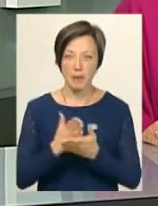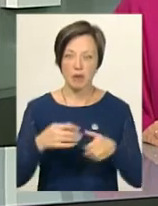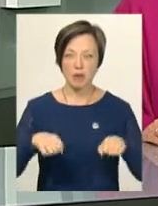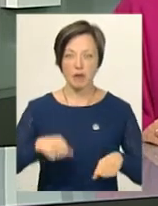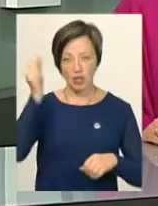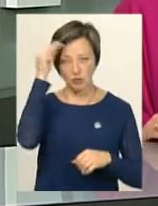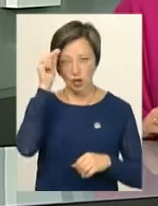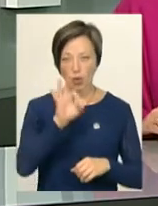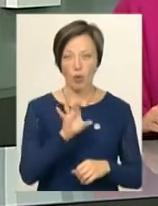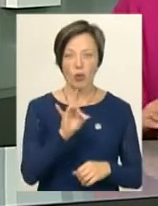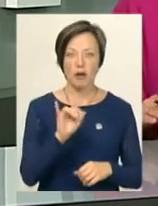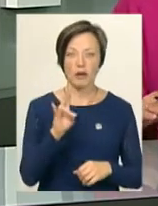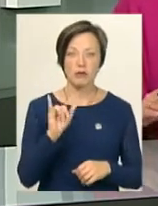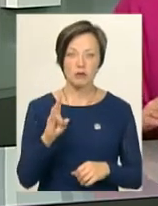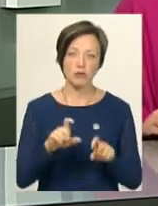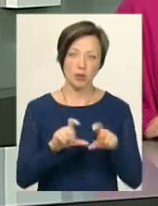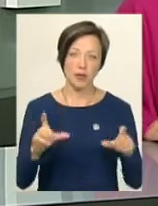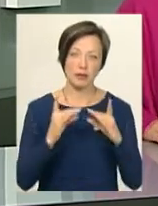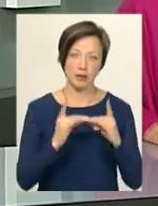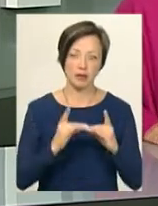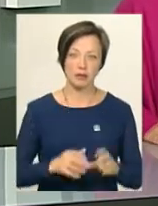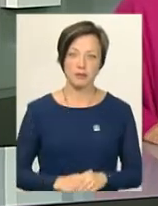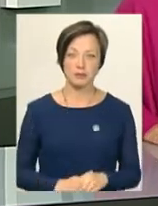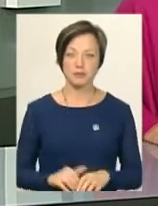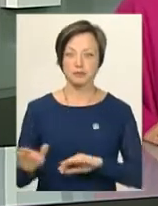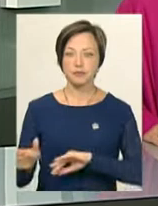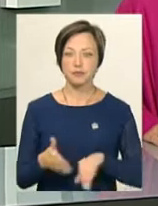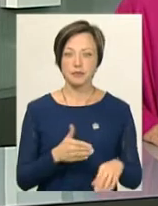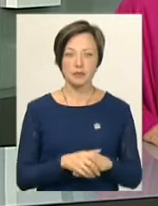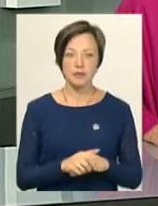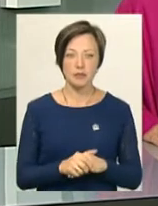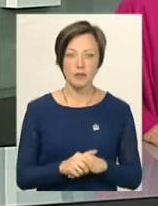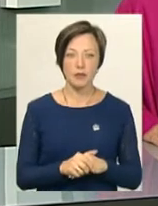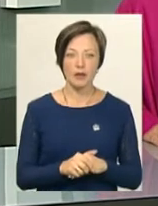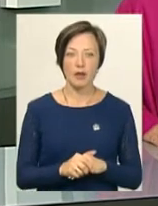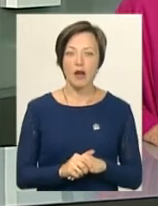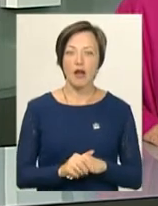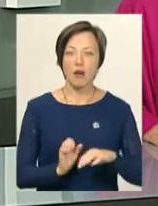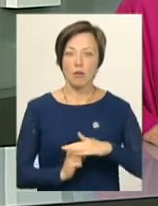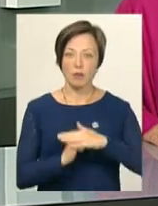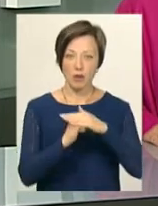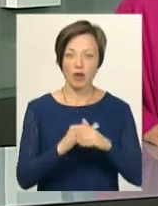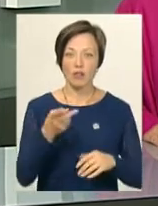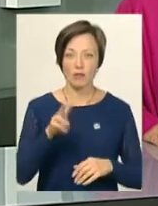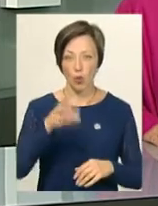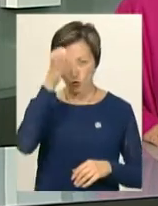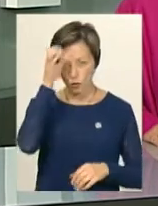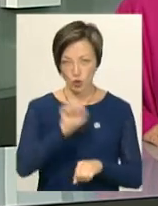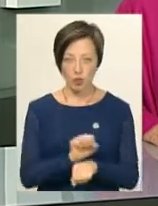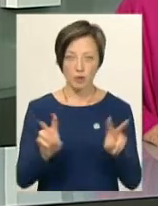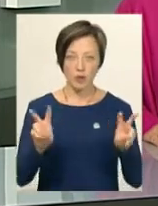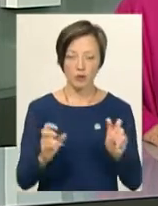навчатися в Ориненській школі-інтернаті. Каркаси двох розумних зупинок встановили на вулиці Подільській у